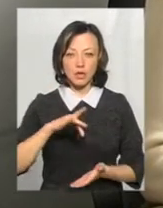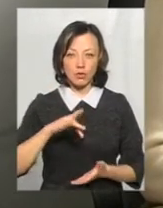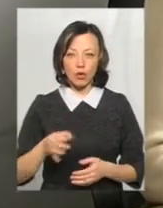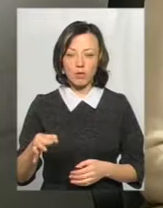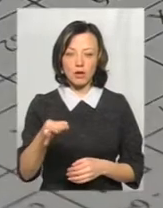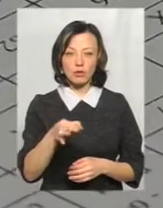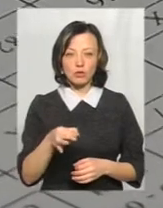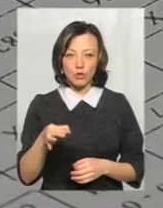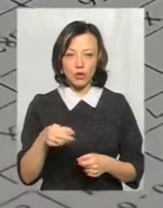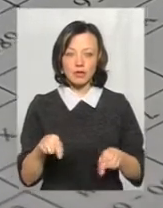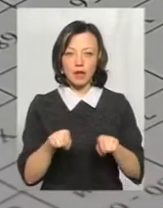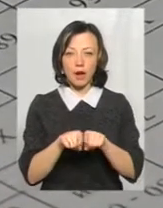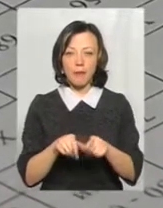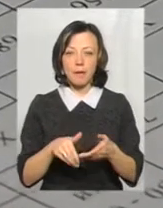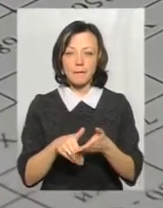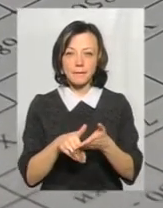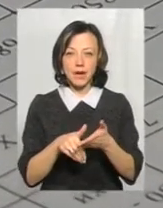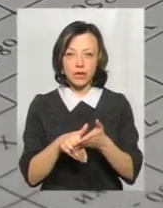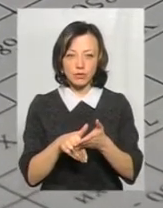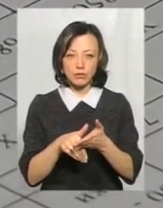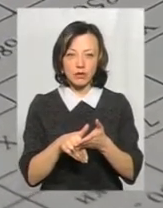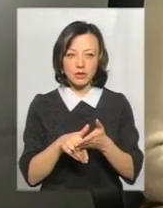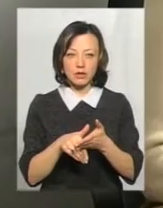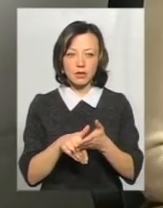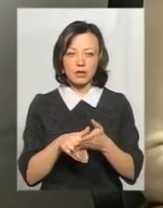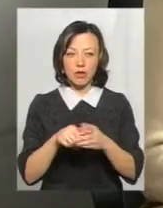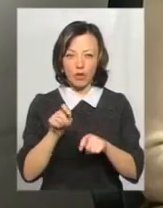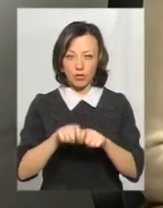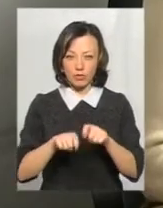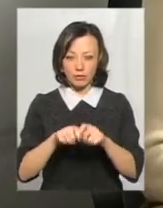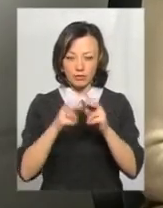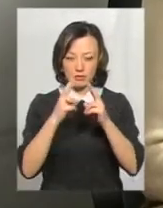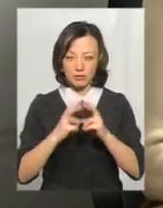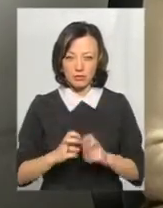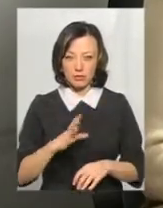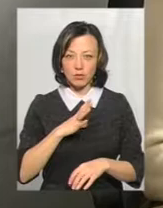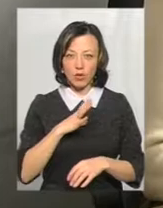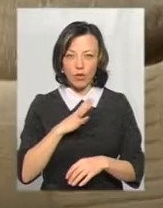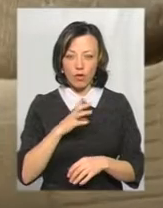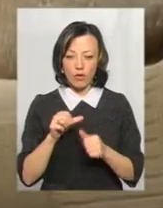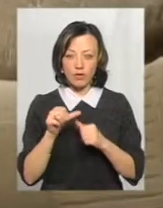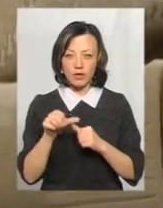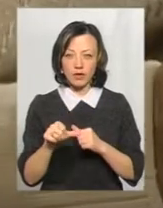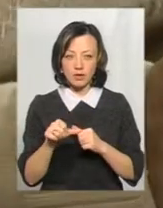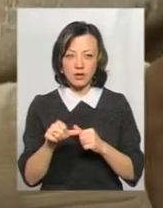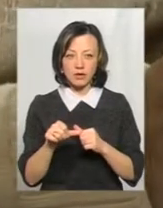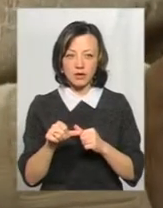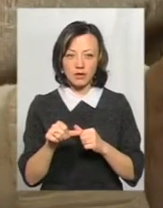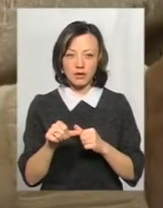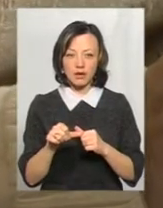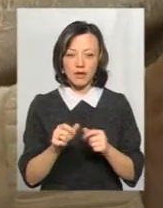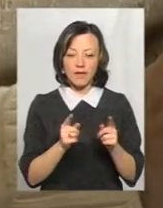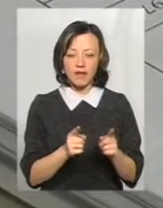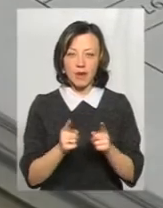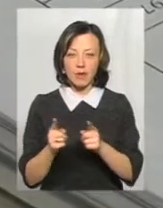обласного таким методом полімеразно-ланцюговою реакцією було виділено фрагменти ринка